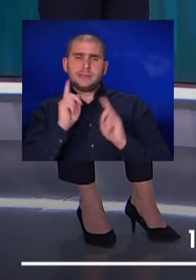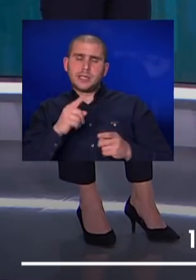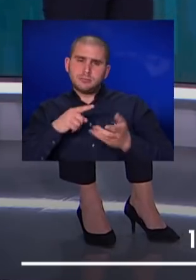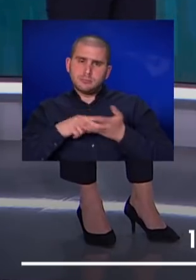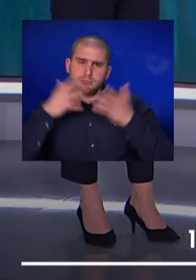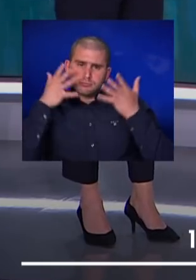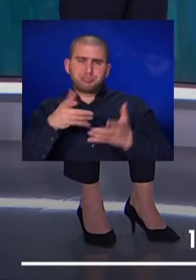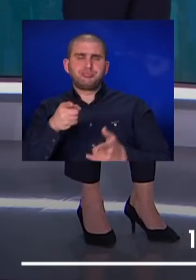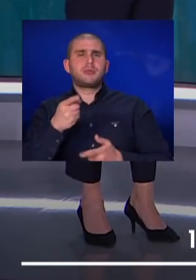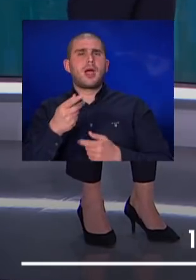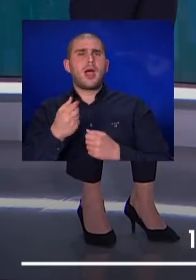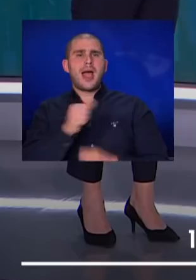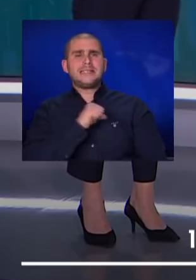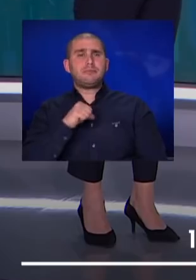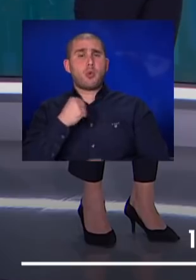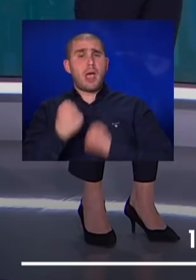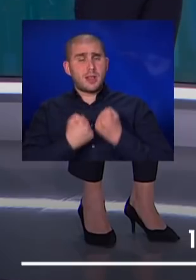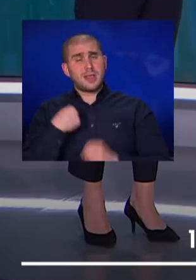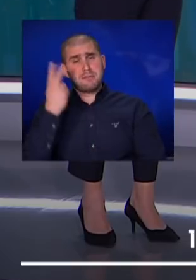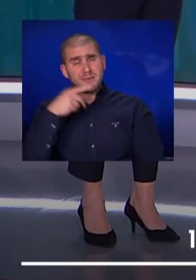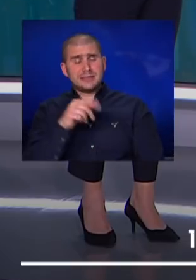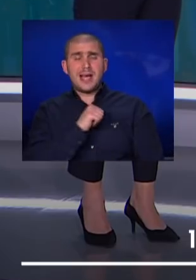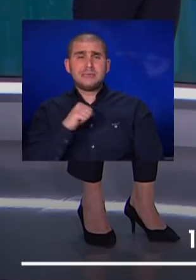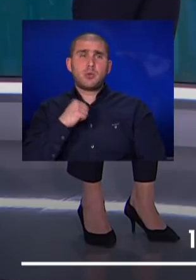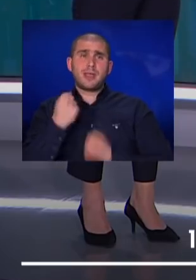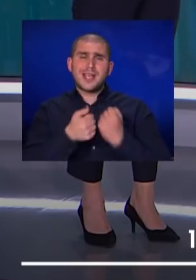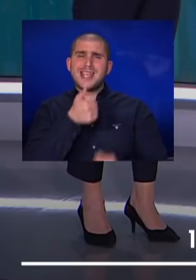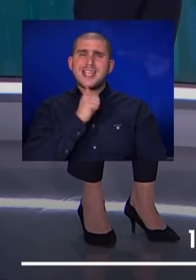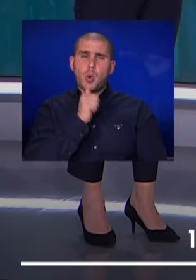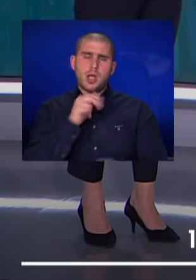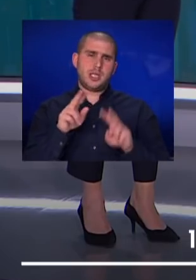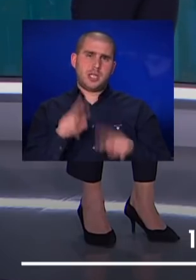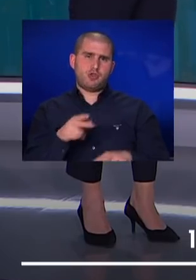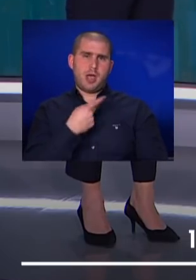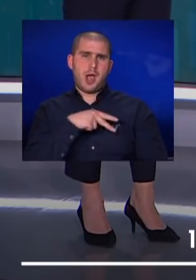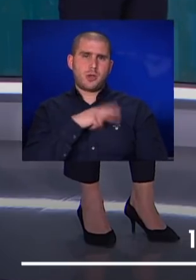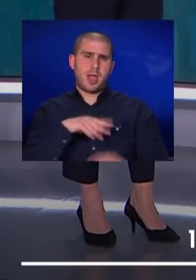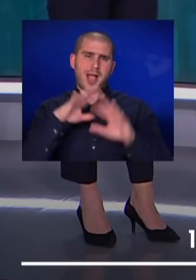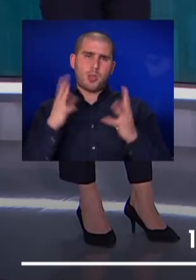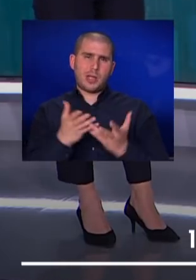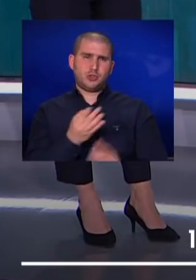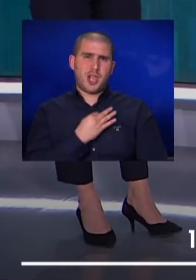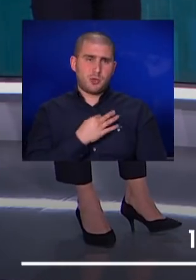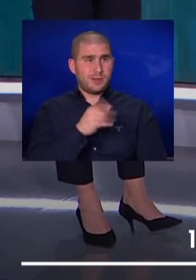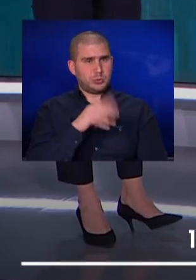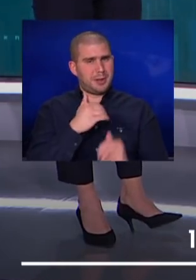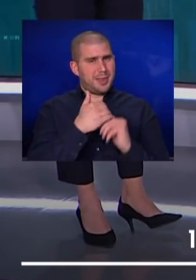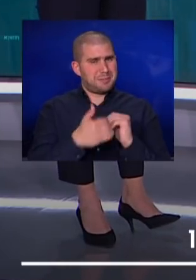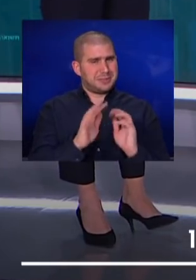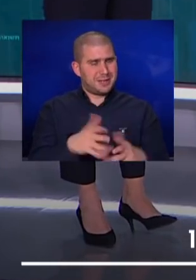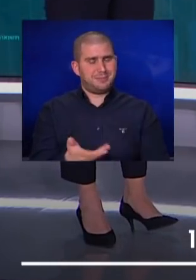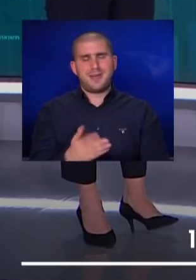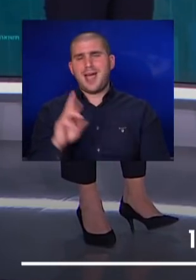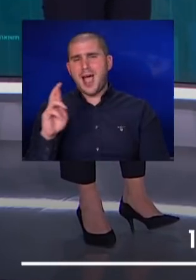לעצמאות אנרגטית אבל אני ממליט שזה עצמאות אנרגטית ירוקה כי יש לנו גם אחריות על כדור הארץ. וגם אתם רוצים להתפרנס. רמי רשף,